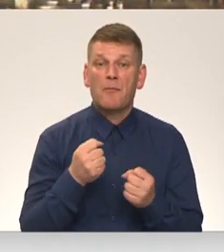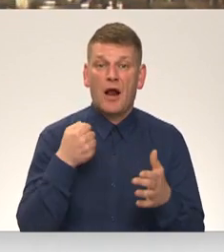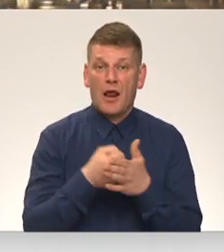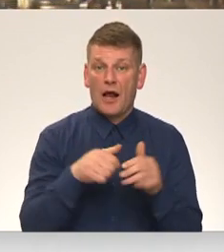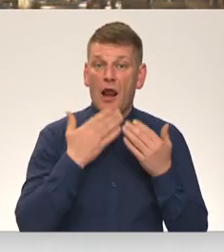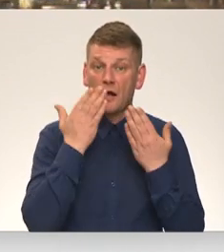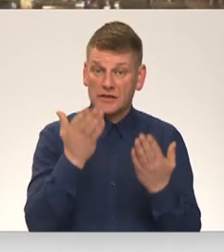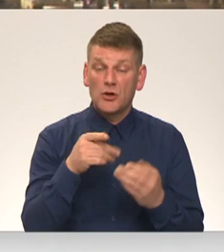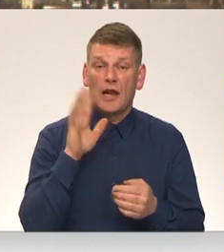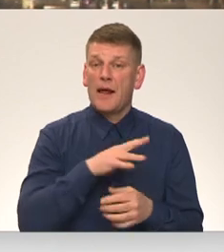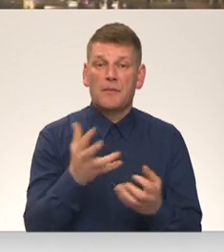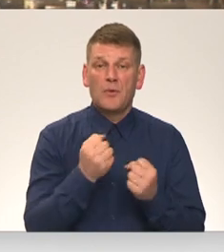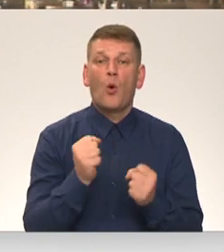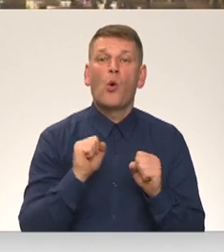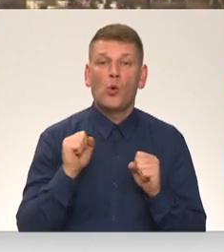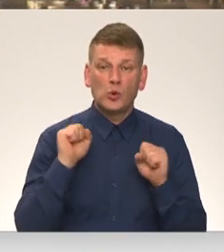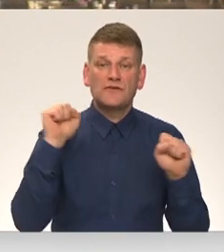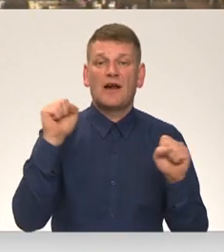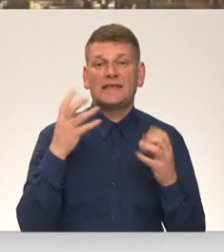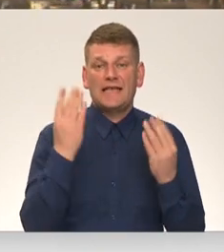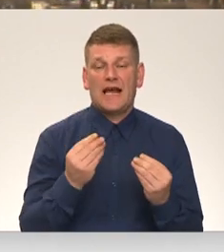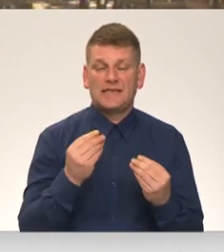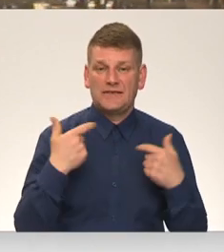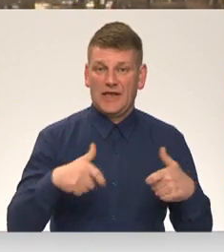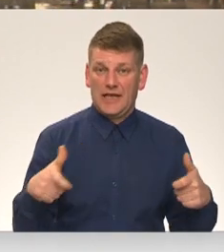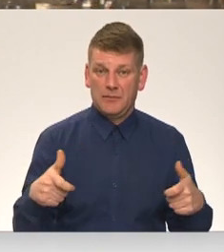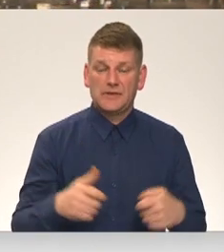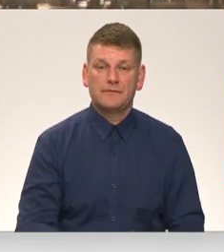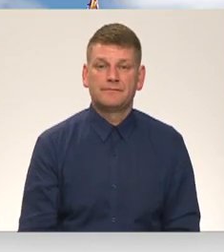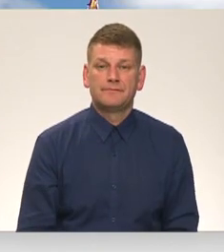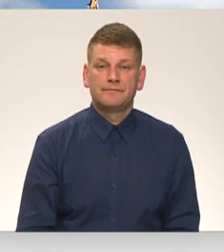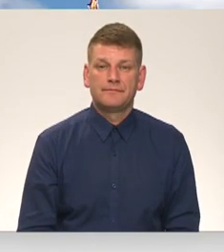nepieļautu tādēvētās uzvaras dienas svinības. Turpina Madera līcīte.